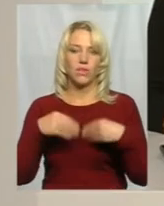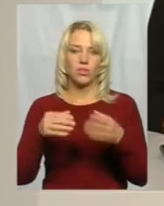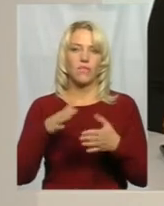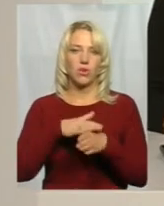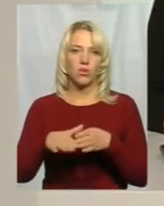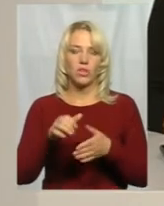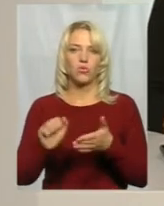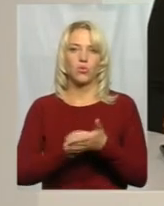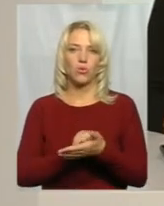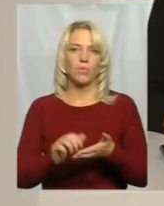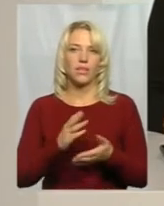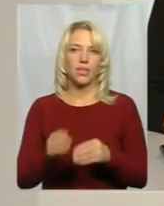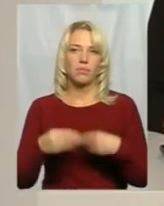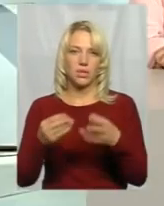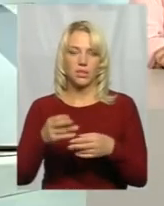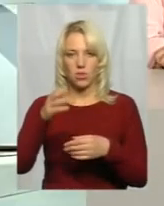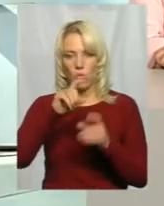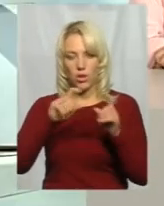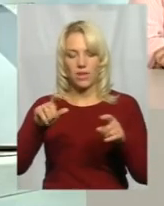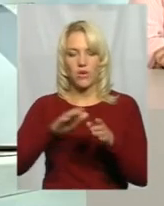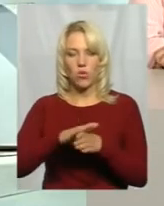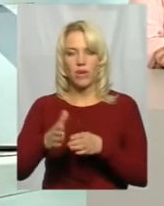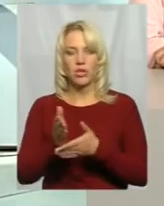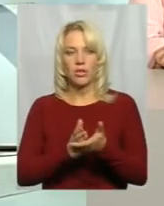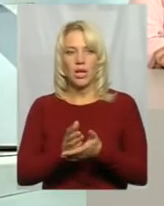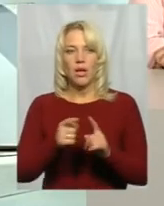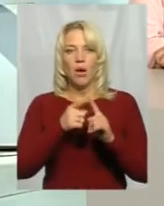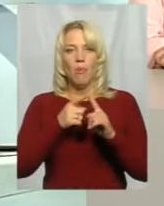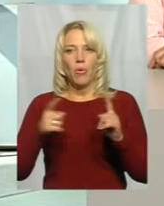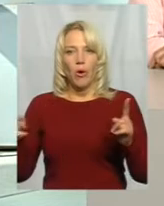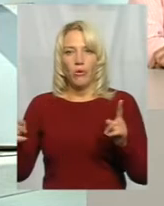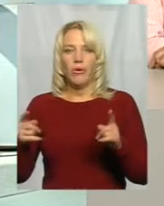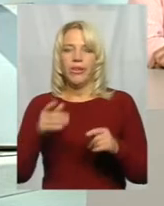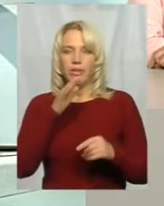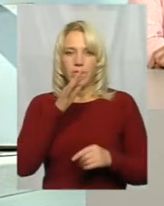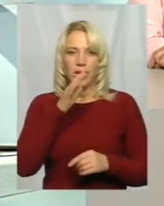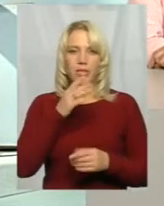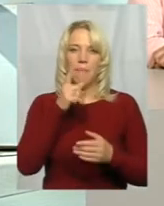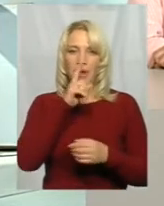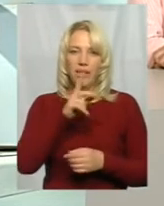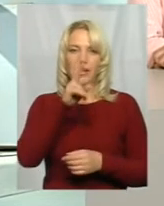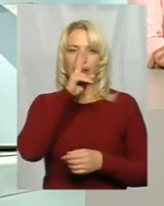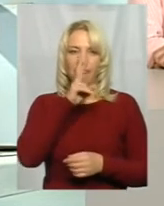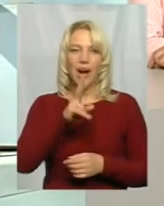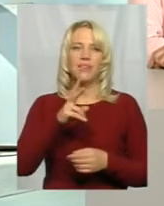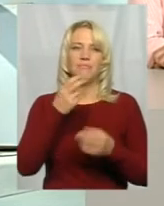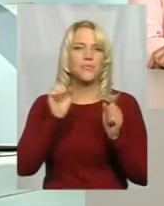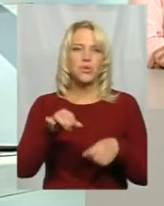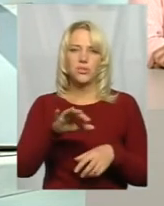який перед'являється до органу Державної виконавчої служби, проходить певний термін часу, місяць-два, буває,